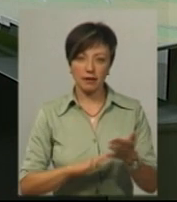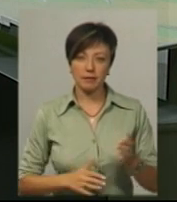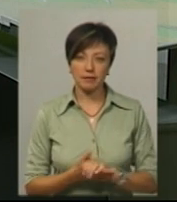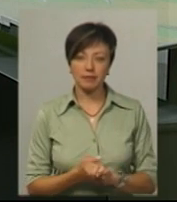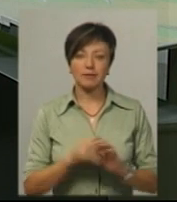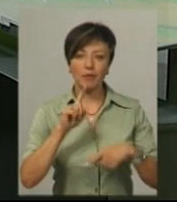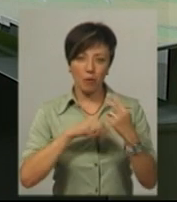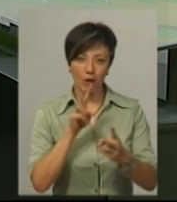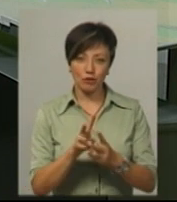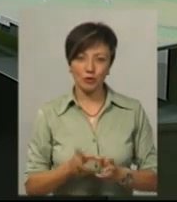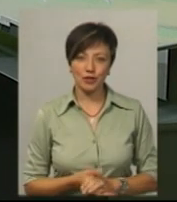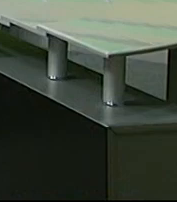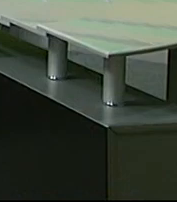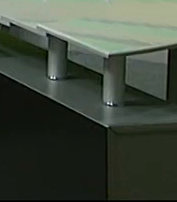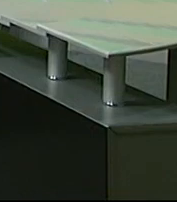.30. Побачимось.